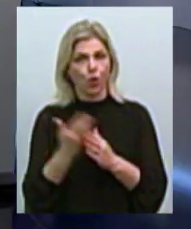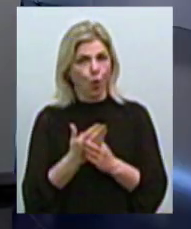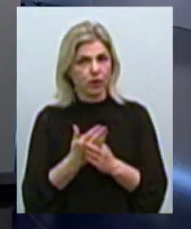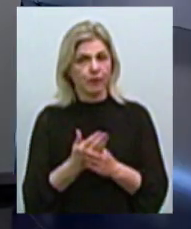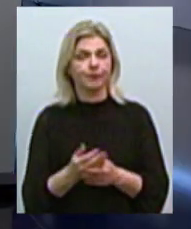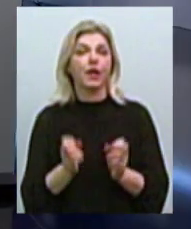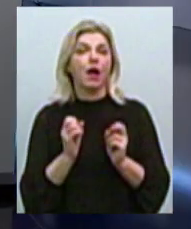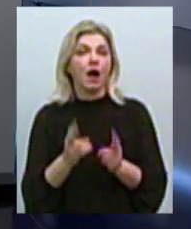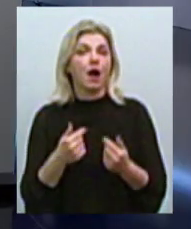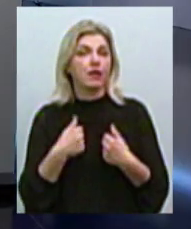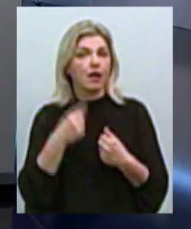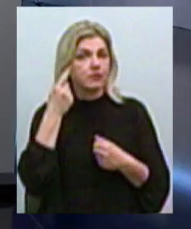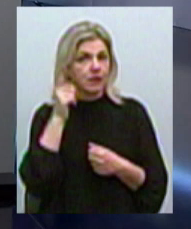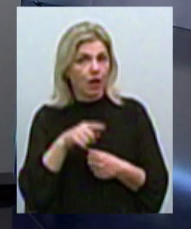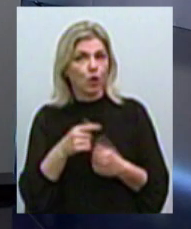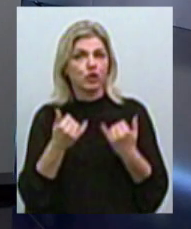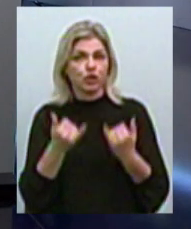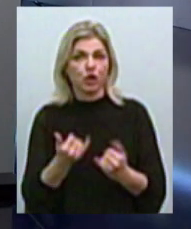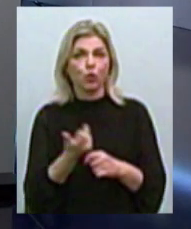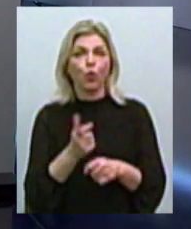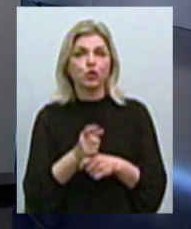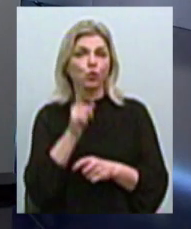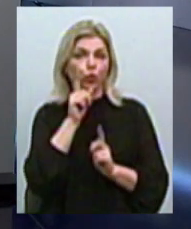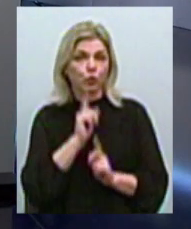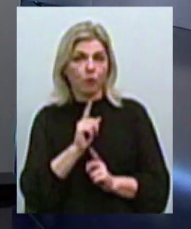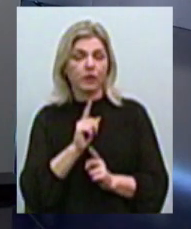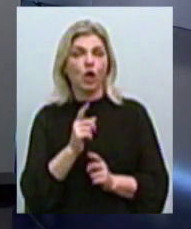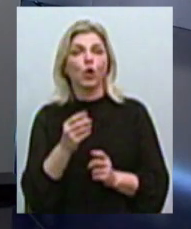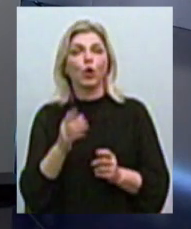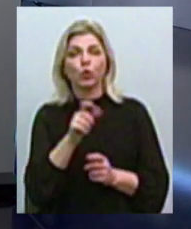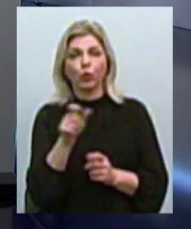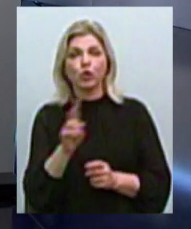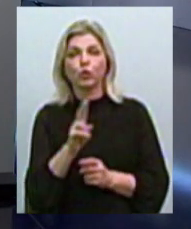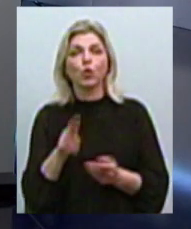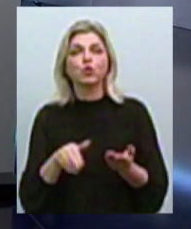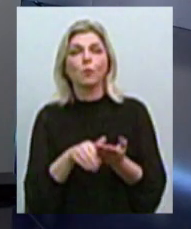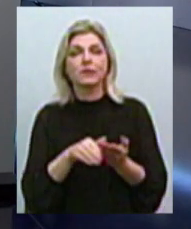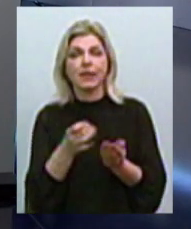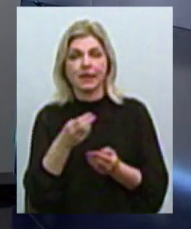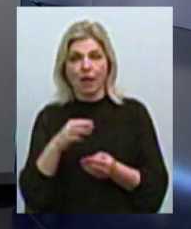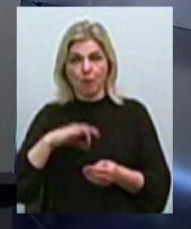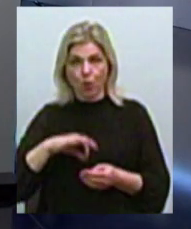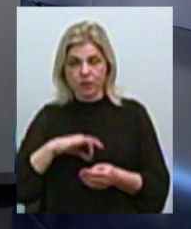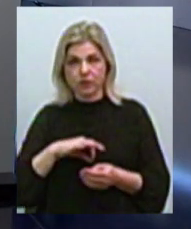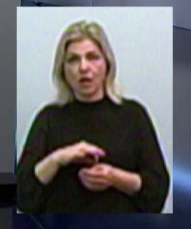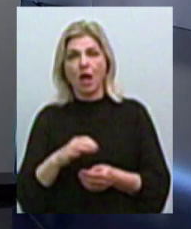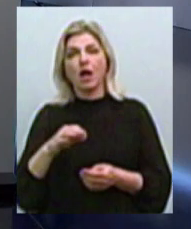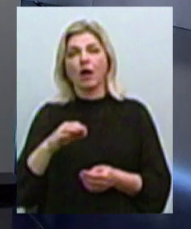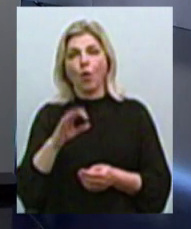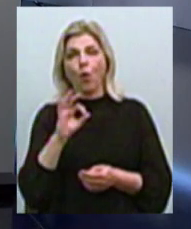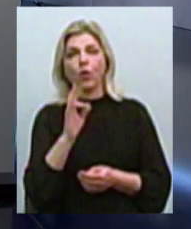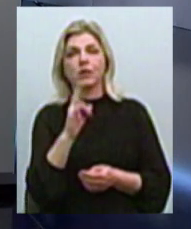зараз дуже удобно. Наші субсидісти пользуються онлайн-сервісом